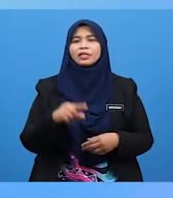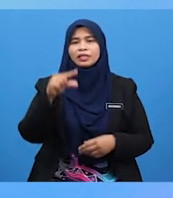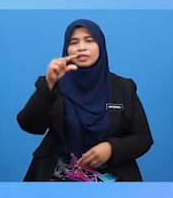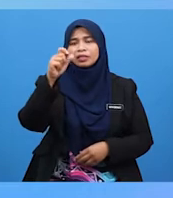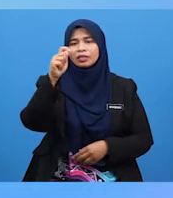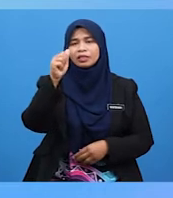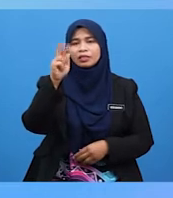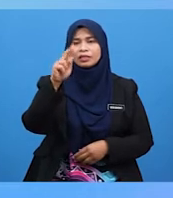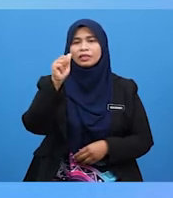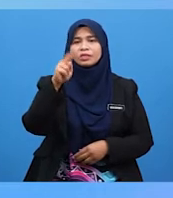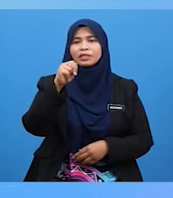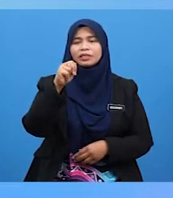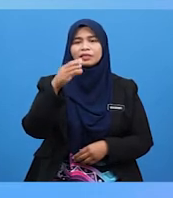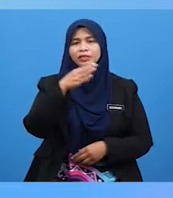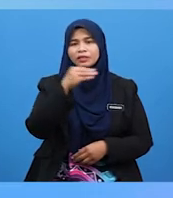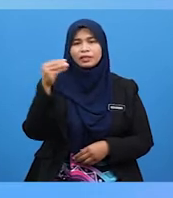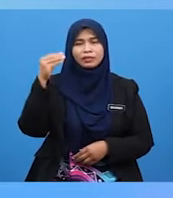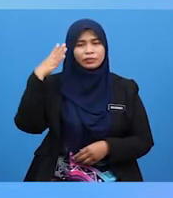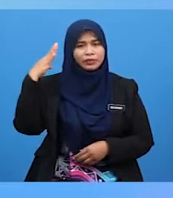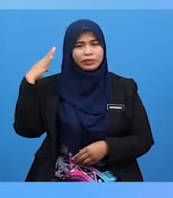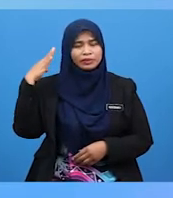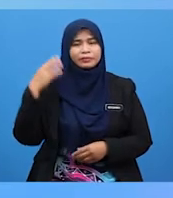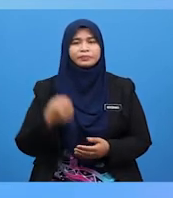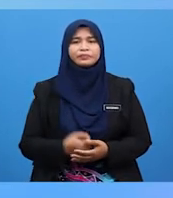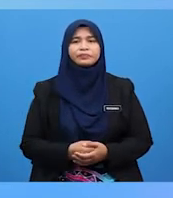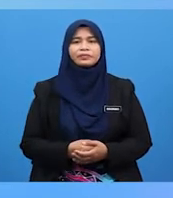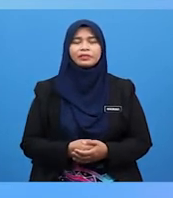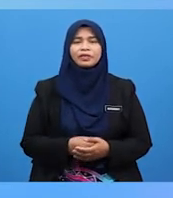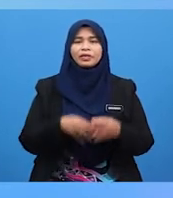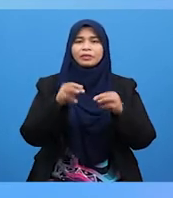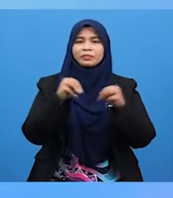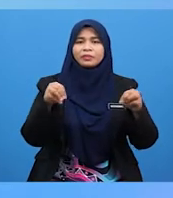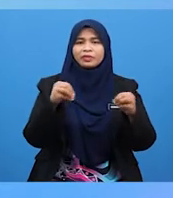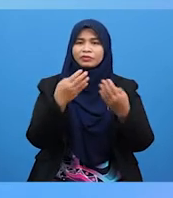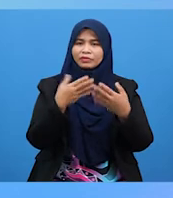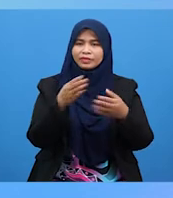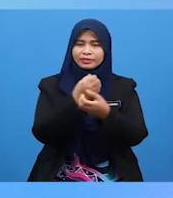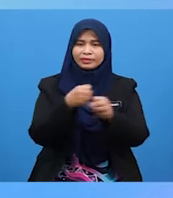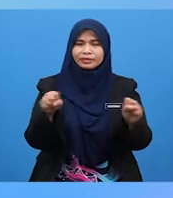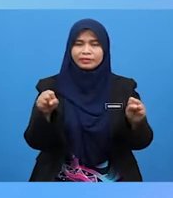Dan Bunyi Murid-murid sudah bersedia?